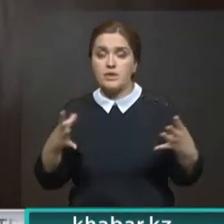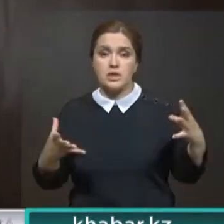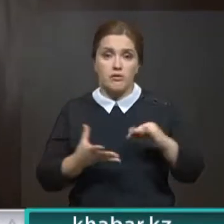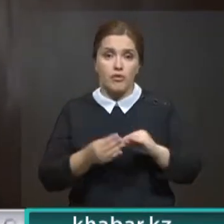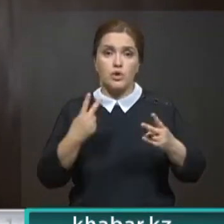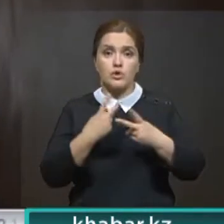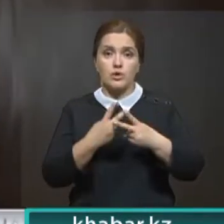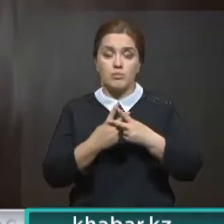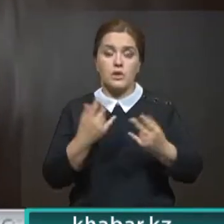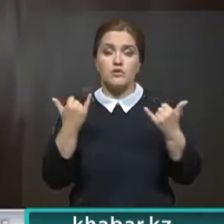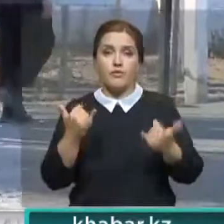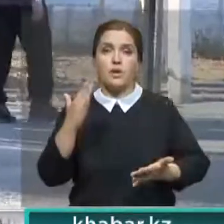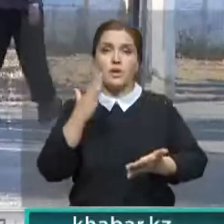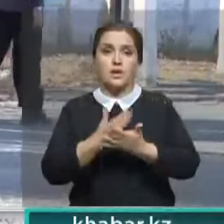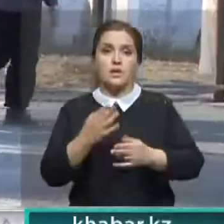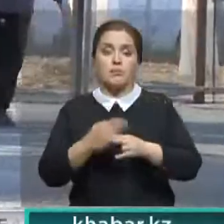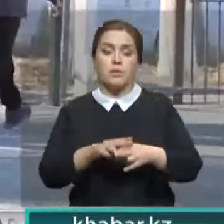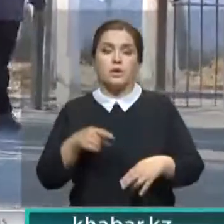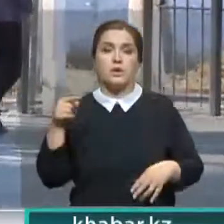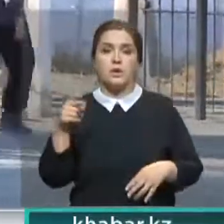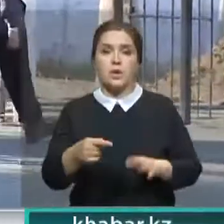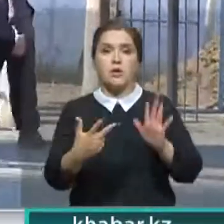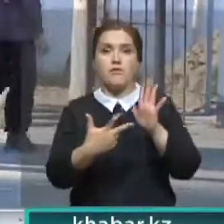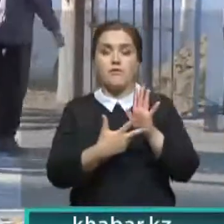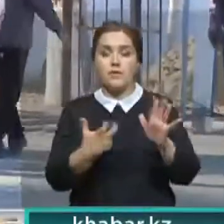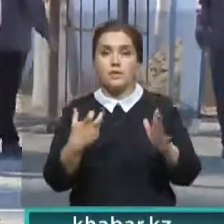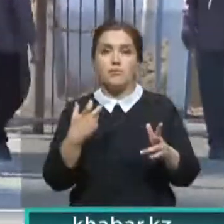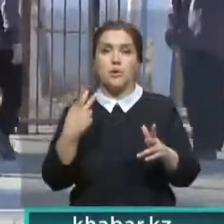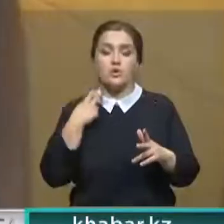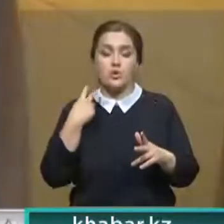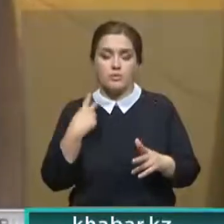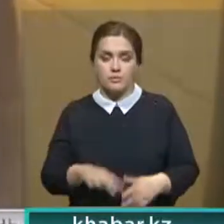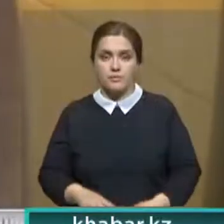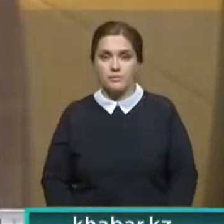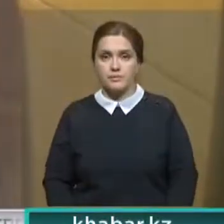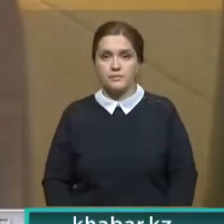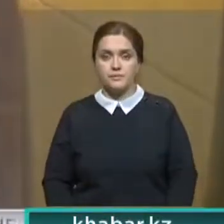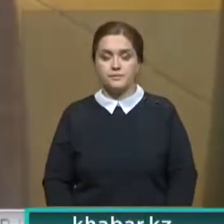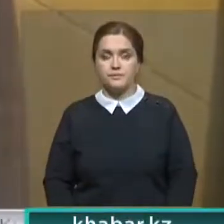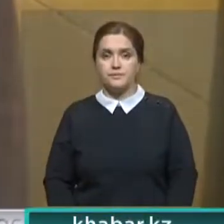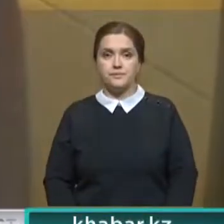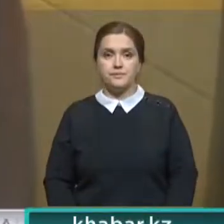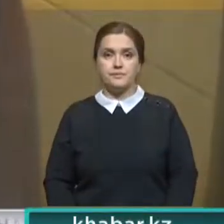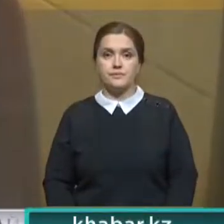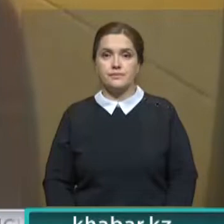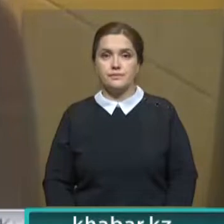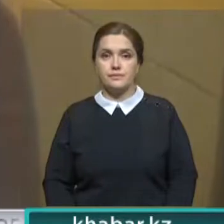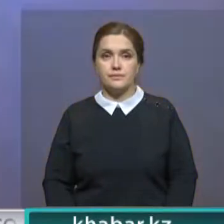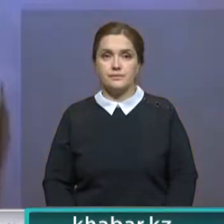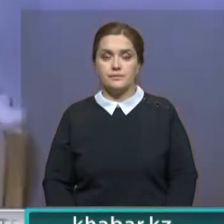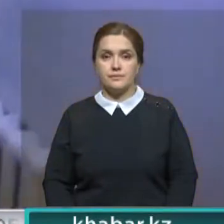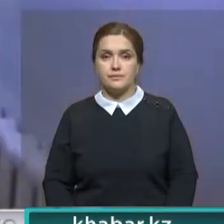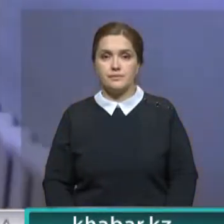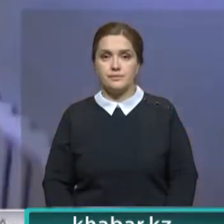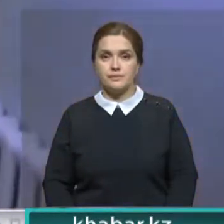свободы сегодня находятся больше 1800 заключенных по этой статье. Лаура Байбаченова, Тимур Казагулов, Мирамбек